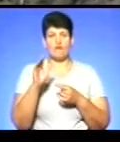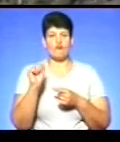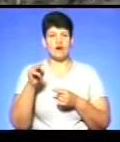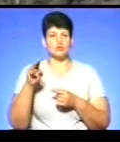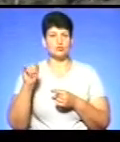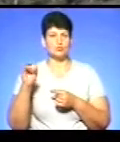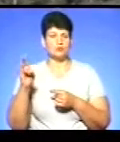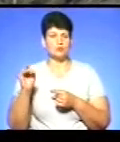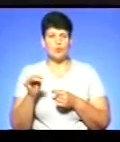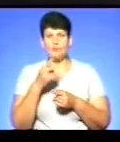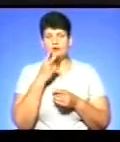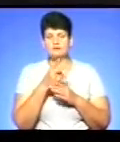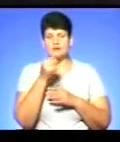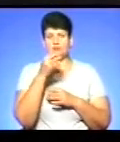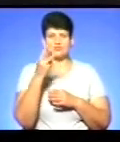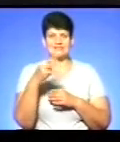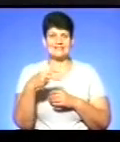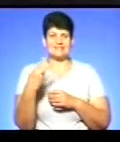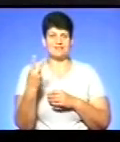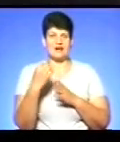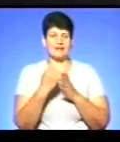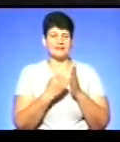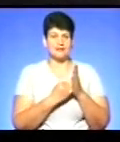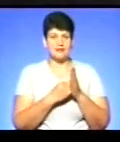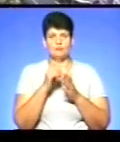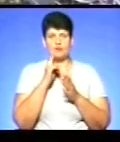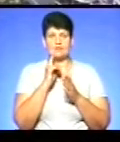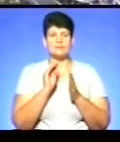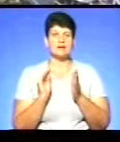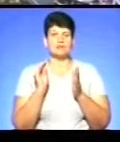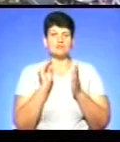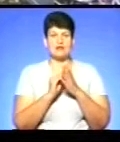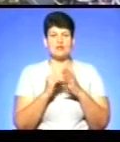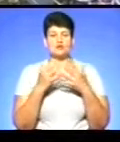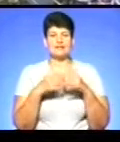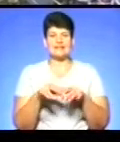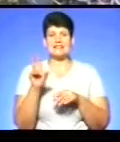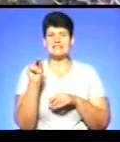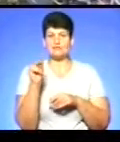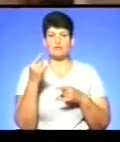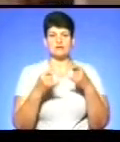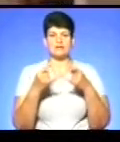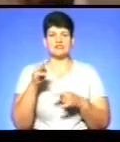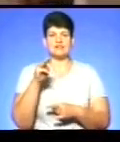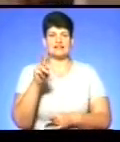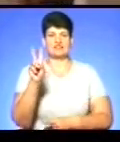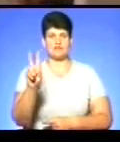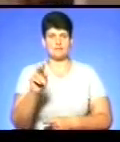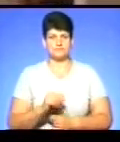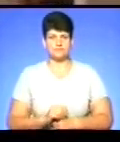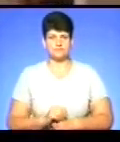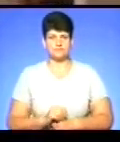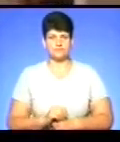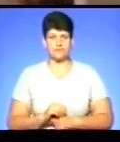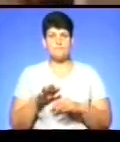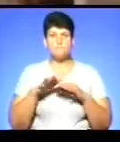обіцяних 32 канали, допоки на місцевій телевежі не встановлять обладнання для цифрового телебачення формату Т2. Покриття Т2 у